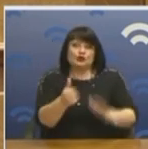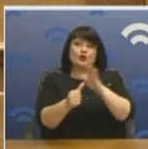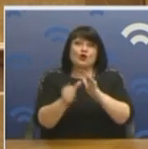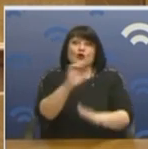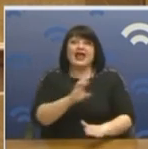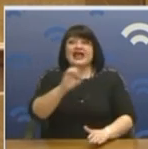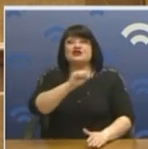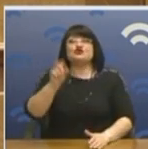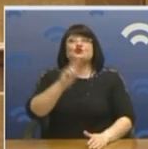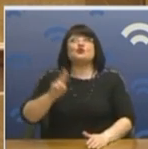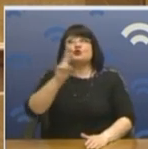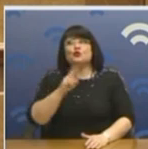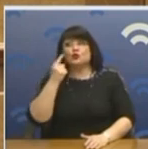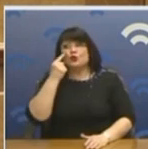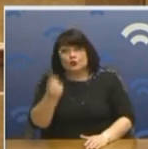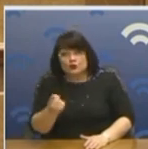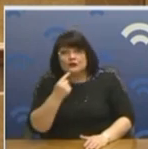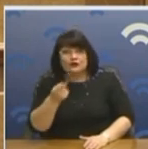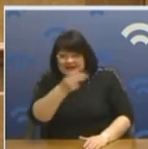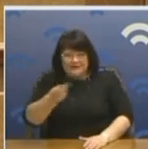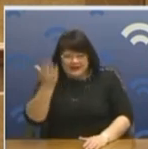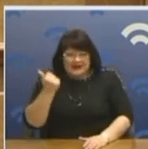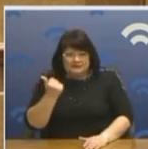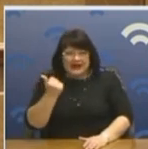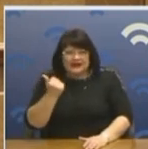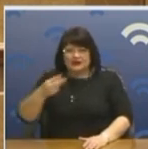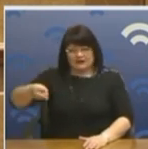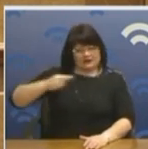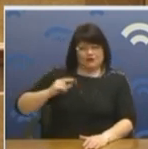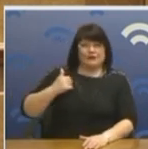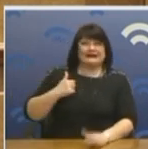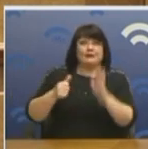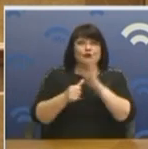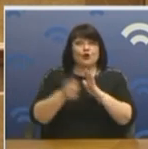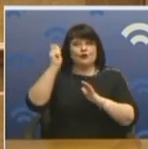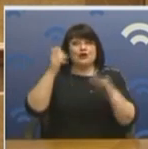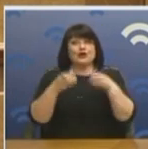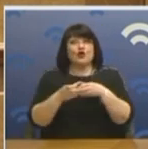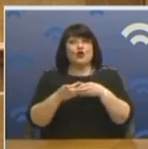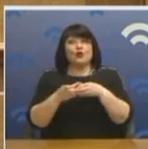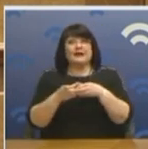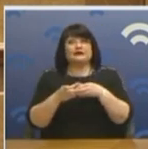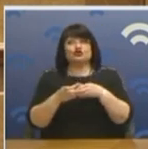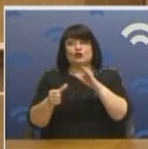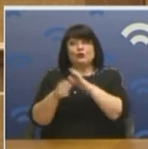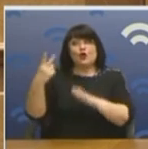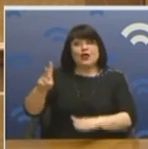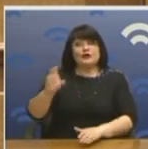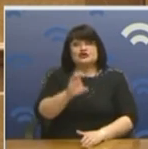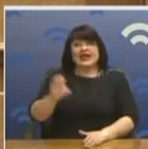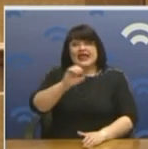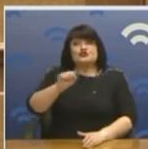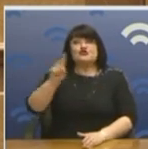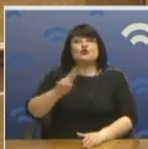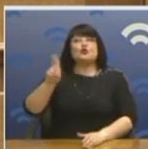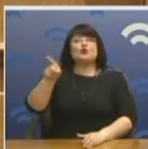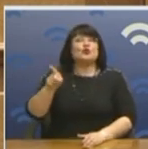Να δει το DVD. Ότι δεν υπάρχει τέτοιο θέμα. Και δεν απαντάει στον πρόεδρο κόμματος ο πρόεδρος του ΣΥΡΟΥ. Θεσμικά, επικώς,